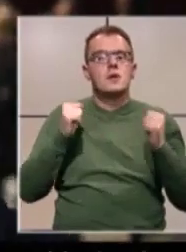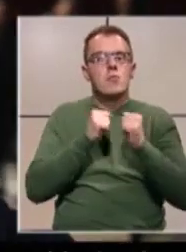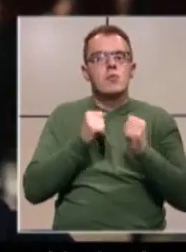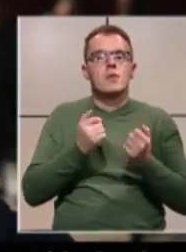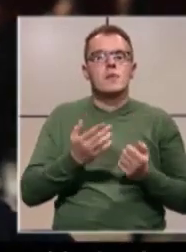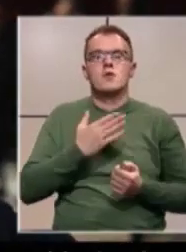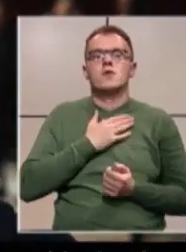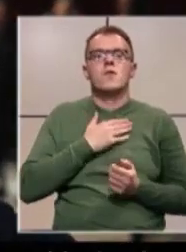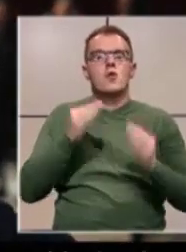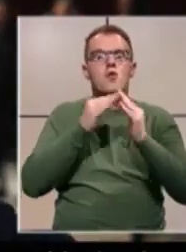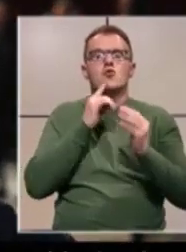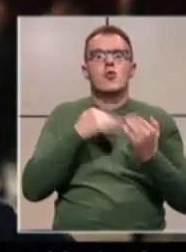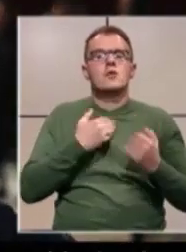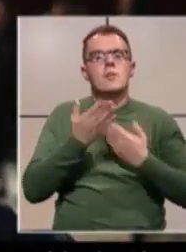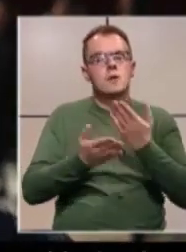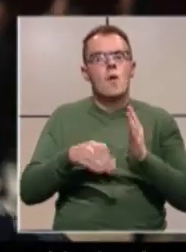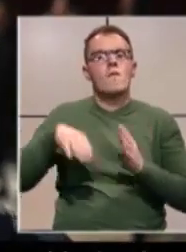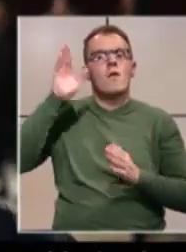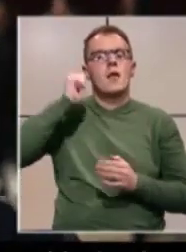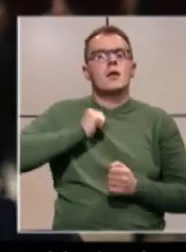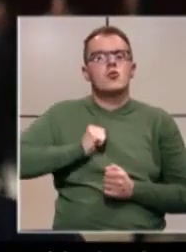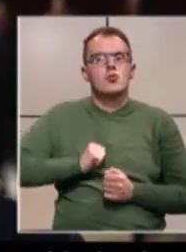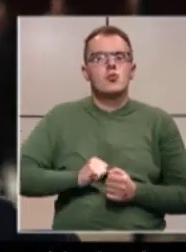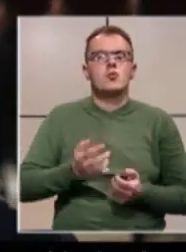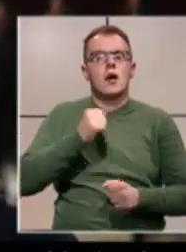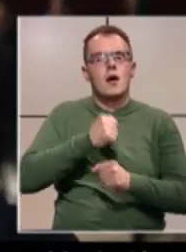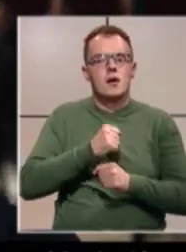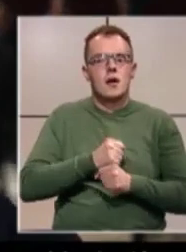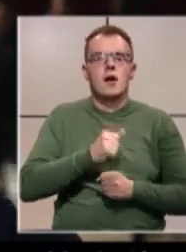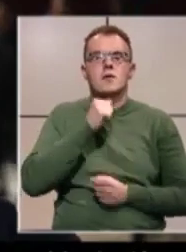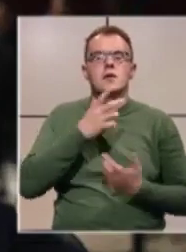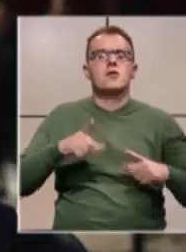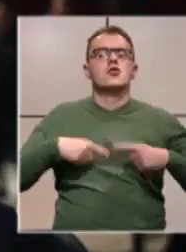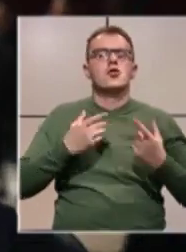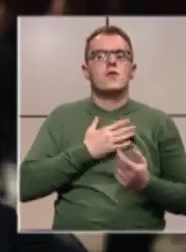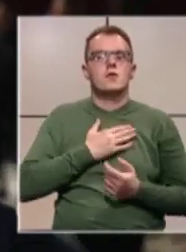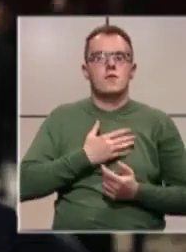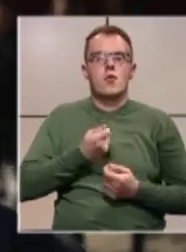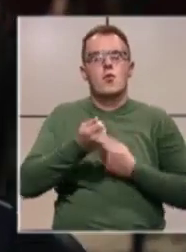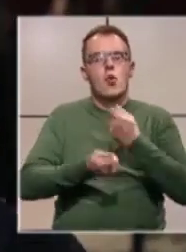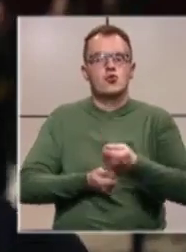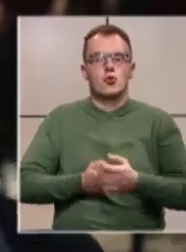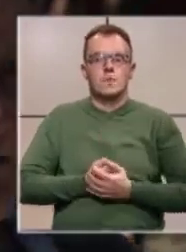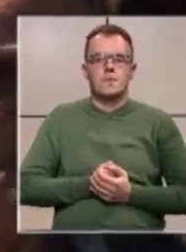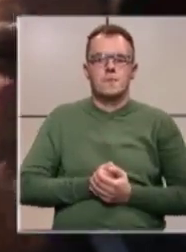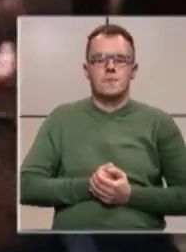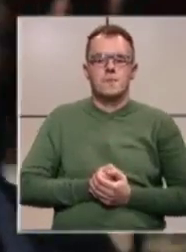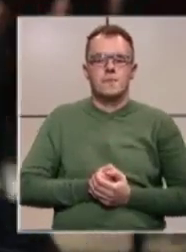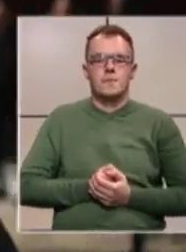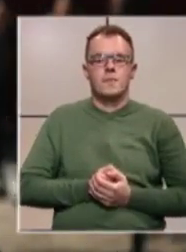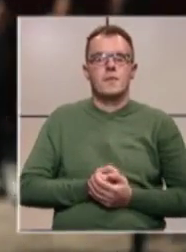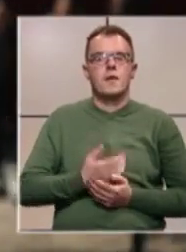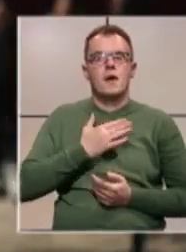ću u svoje vlastne kuće koje sam dao veliki trud, rad i život svoj loživota. E tako,